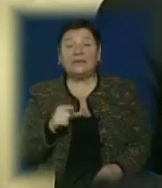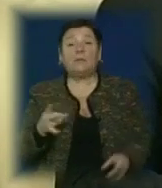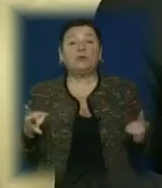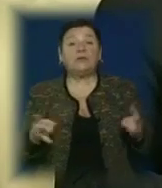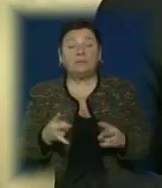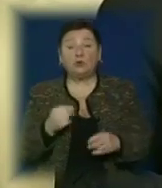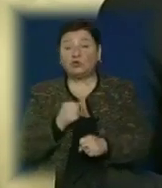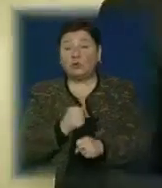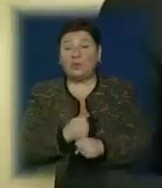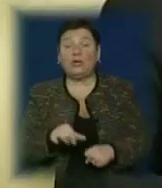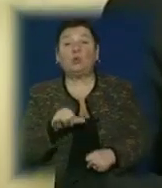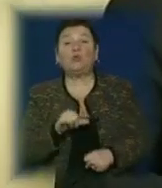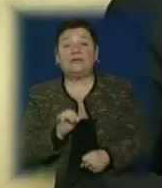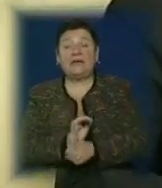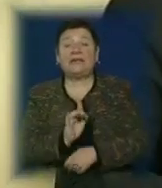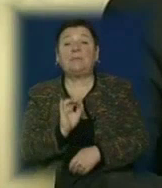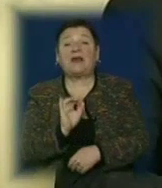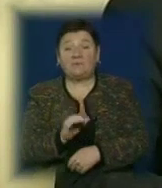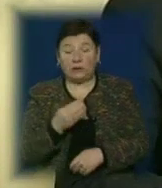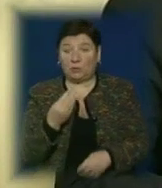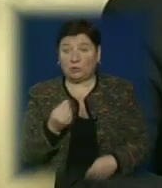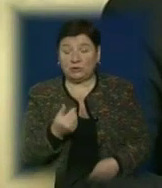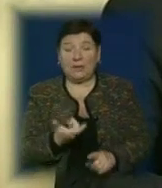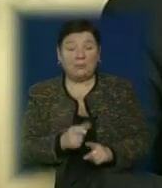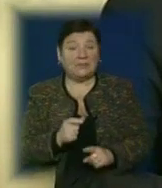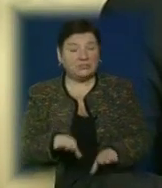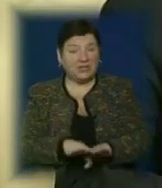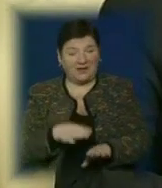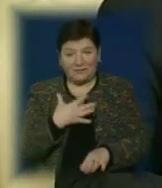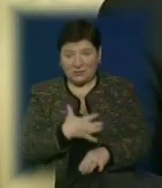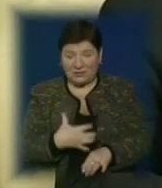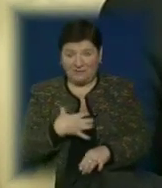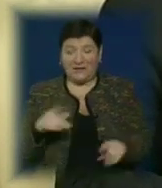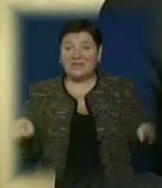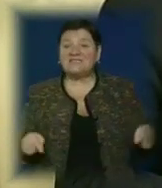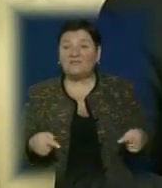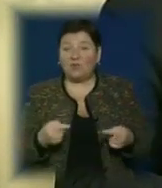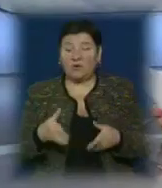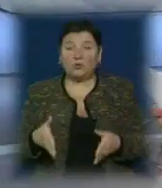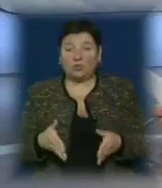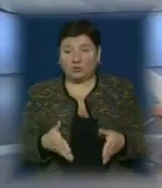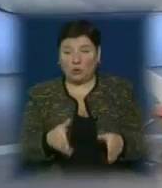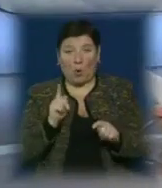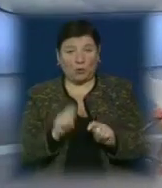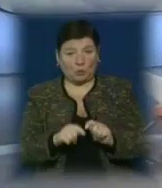зробити, куди направити ці кошти. І друге питання, найбільш важливіше – це створення дорожнього фонду.